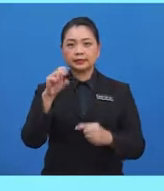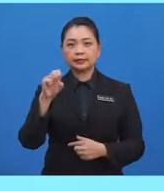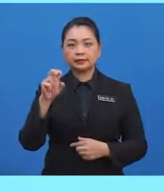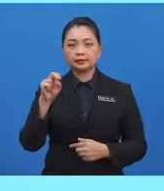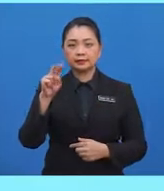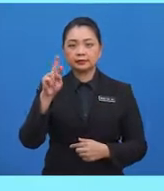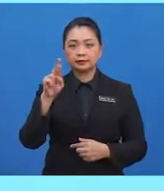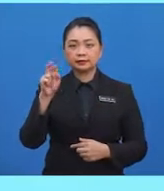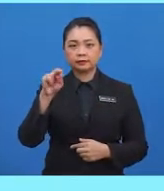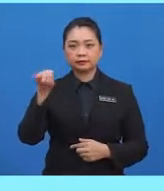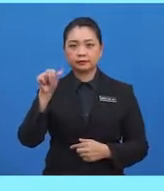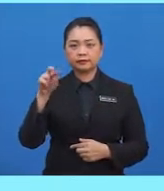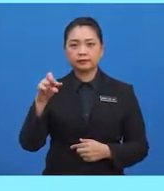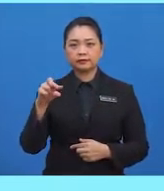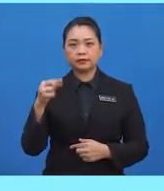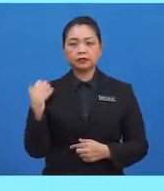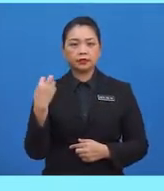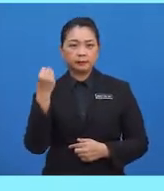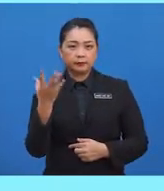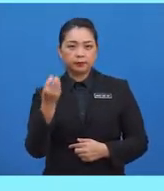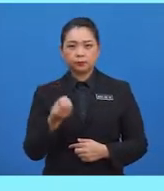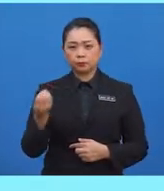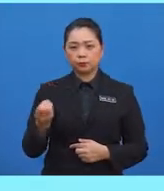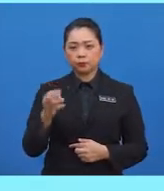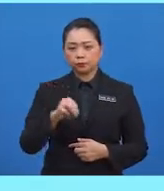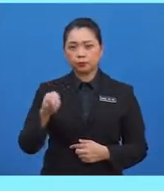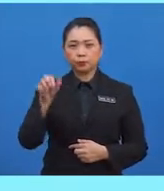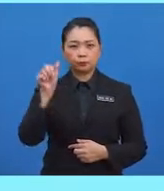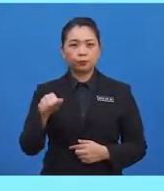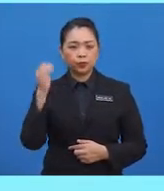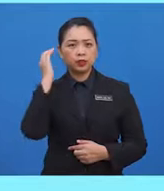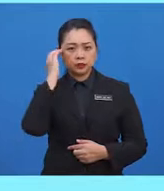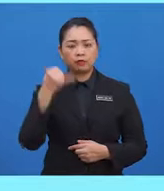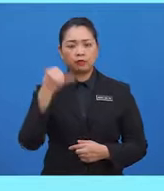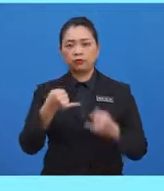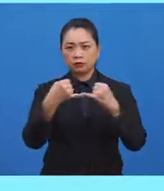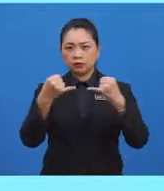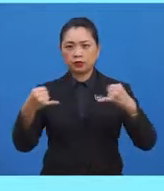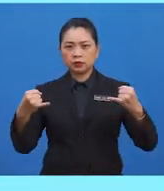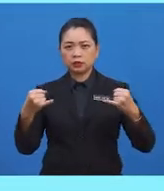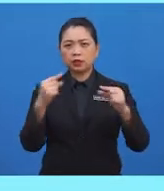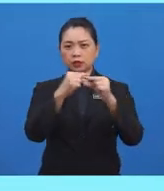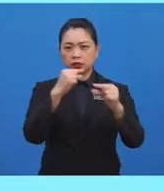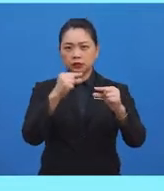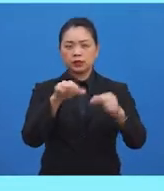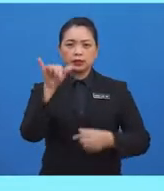Manakala, bahagian ini pula dikenali sebagai garis serenjang.